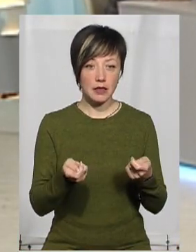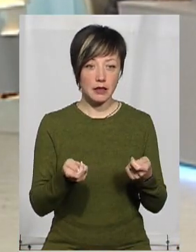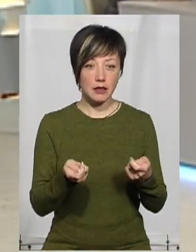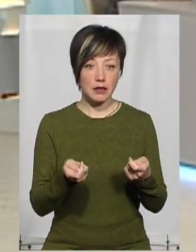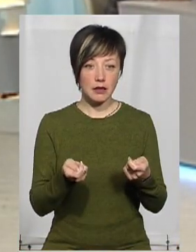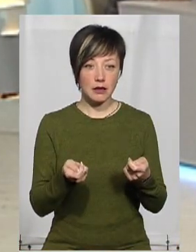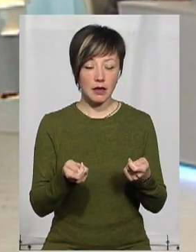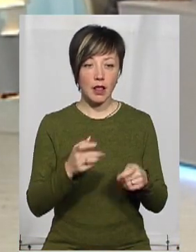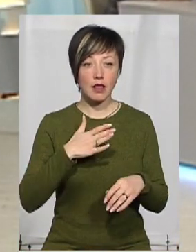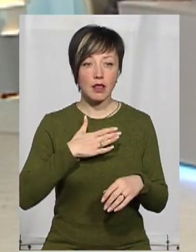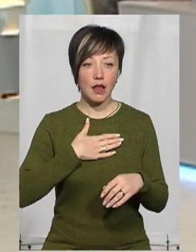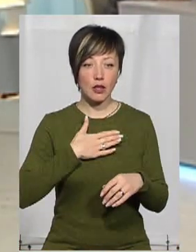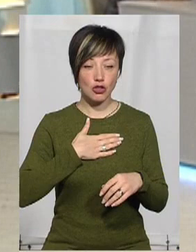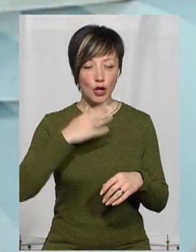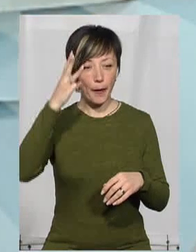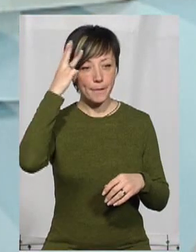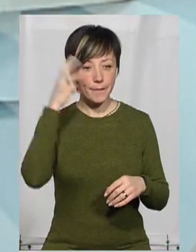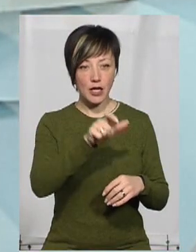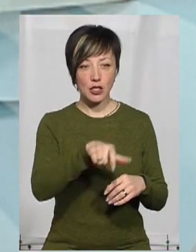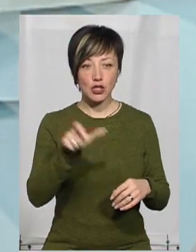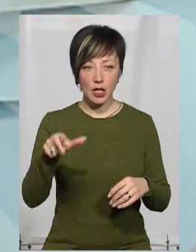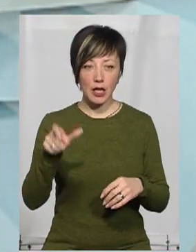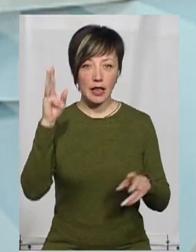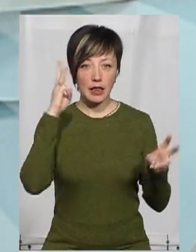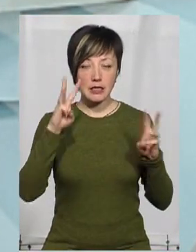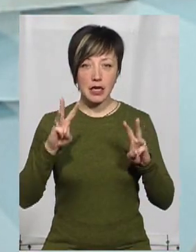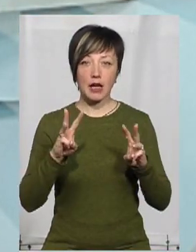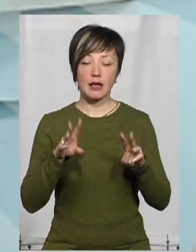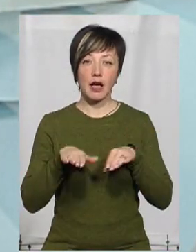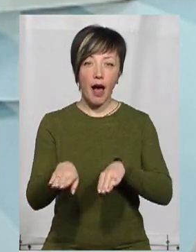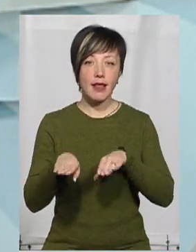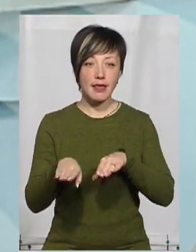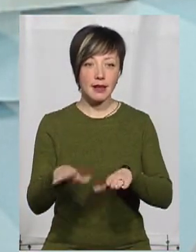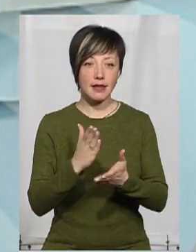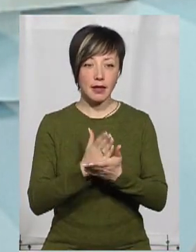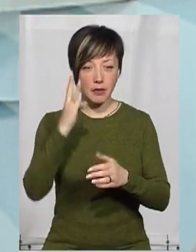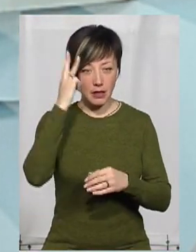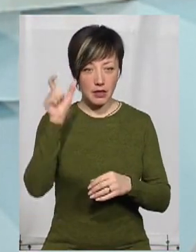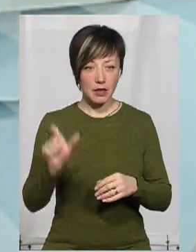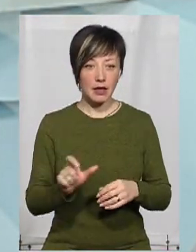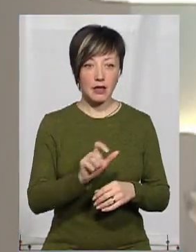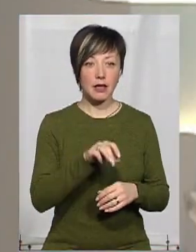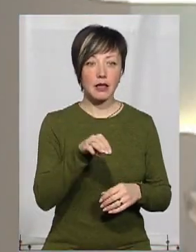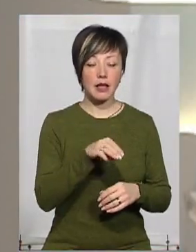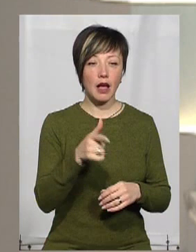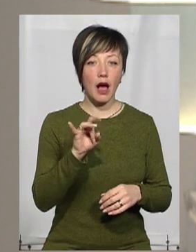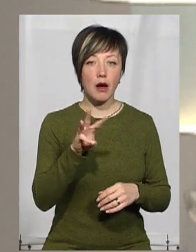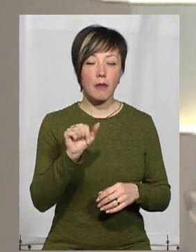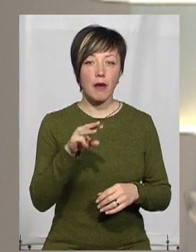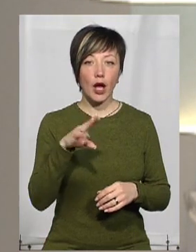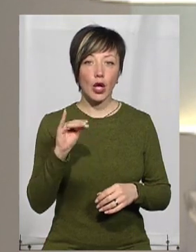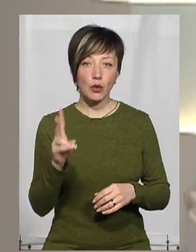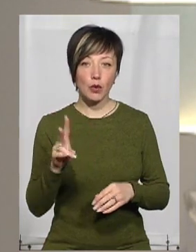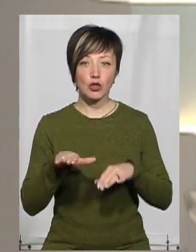наші хмельничани – дизайнери ательє. Є в нас такий дизайнерка хмельницька Тетяна Гарматюк, яка шила